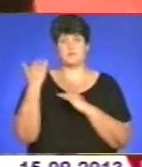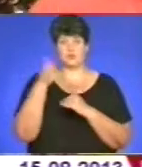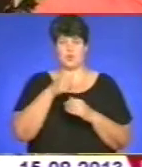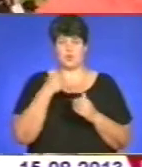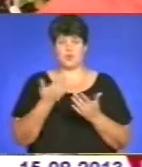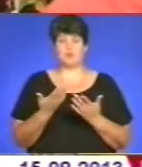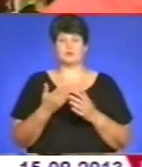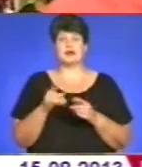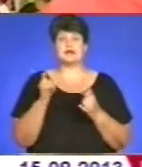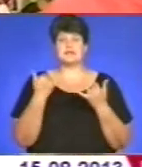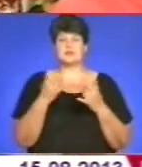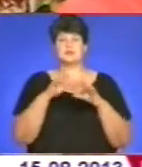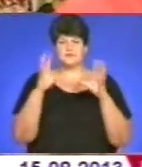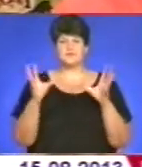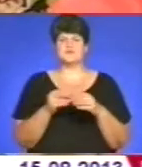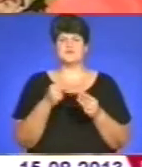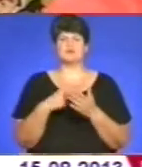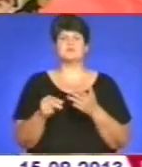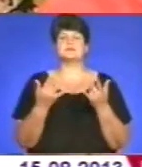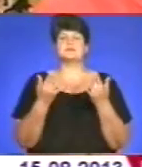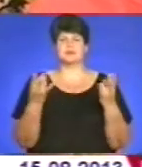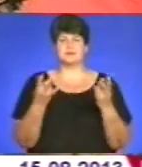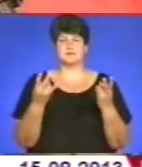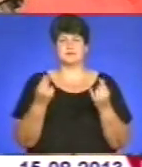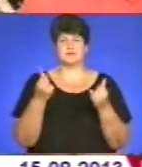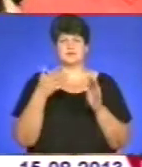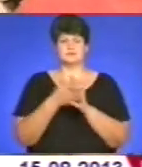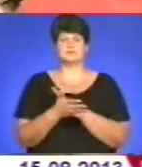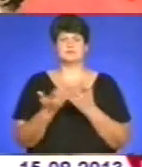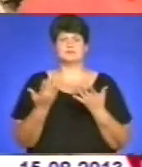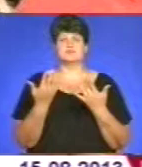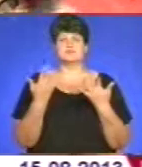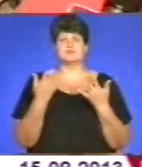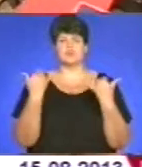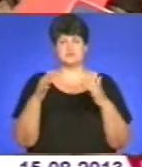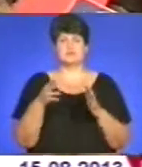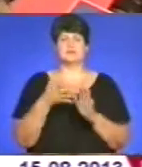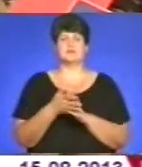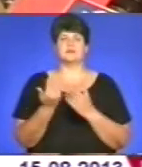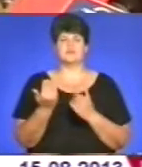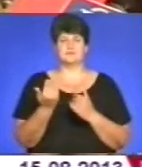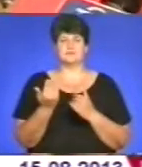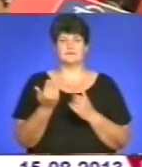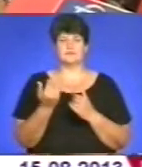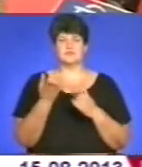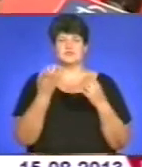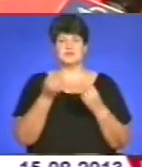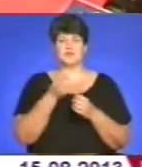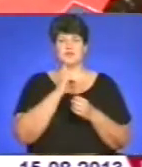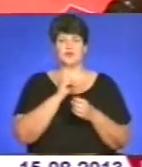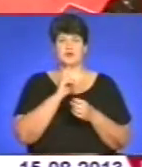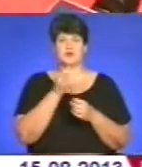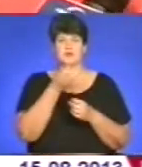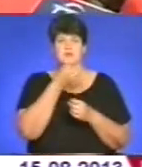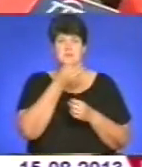А зараз, щоб купити все необхідне дитині, скільки потрібно витратити, на вашу думку? І скільки ви вже витратили? Ще поки мало, тільки